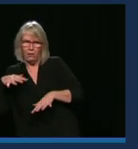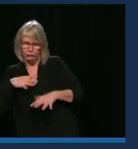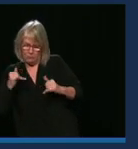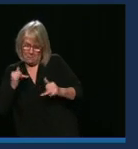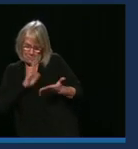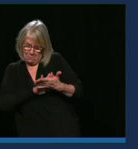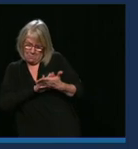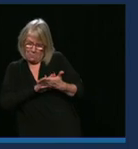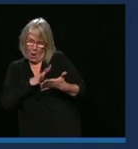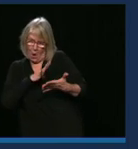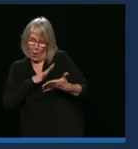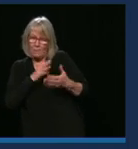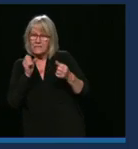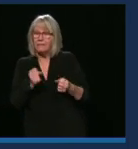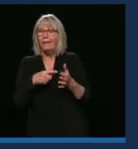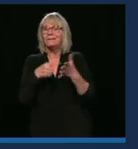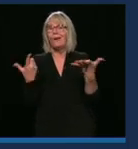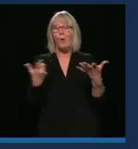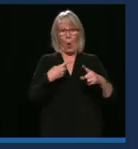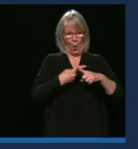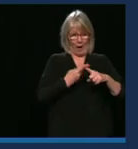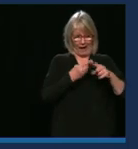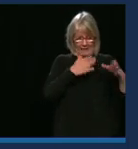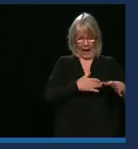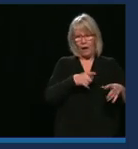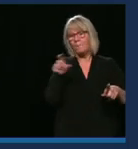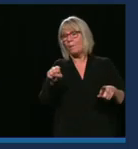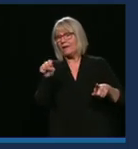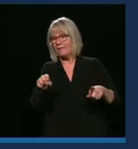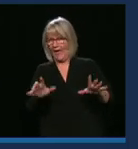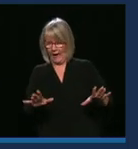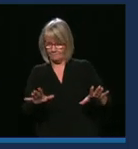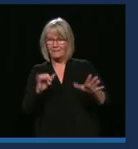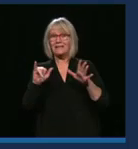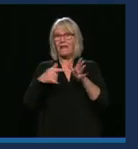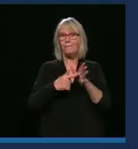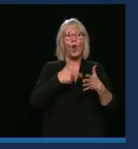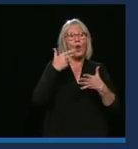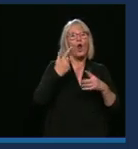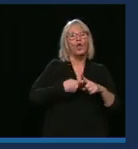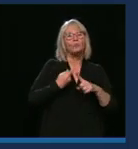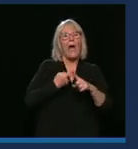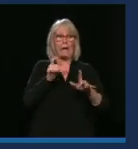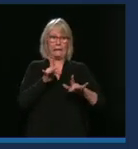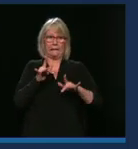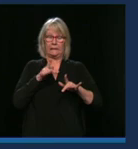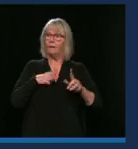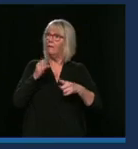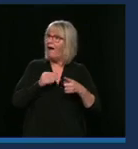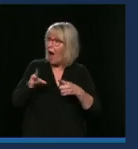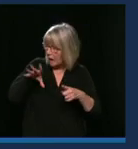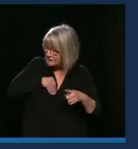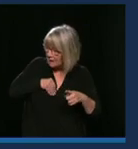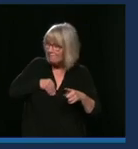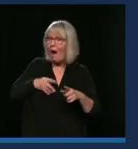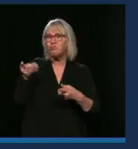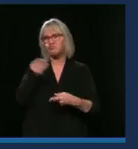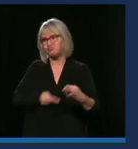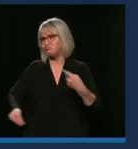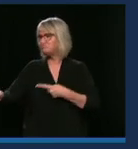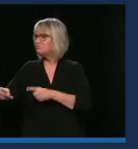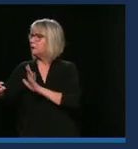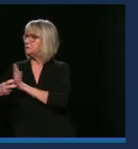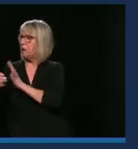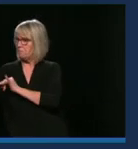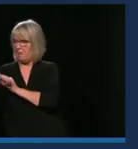trois situations. Le propriétaire accepte la session de bail, le propriétaire refuse la session de